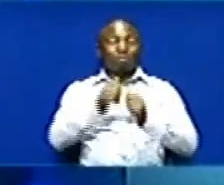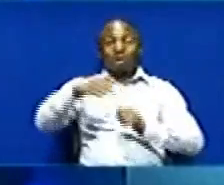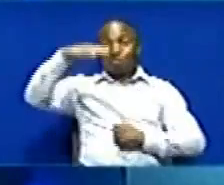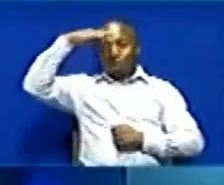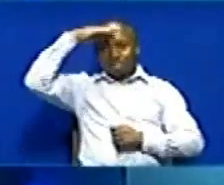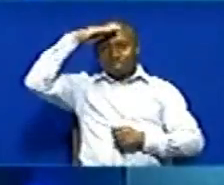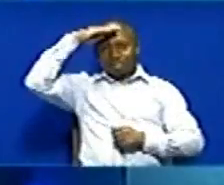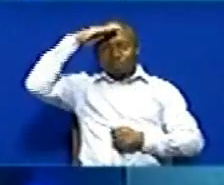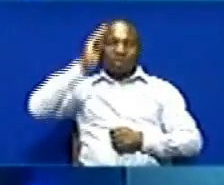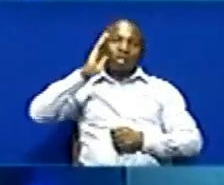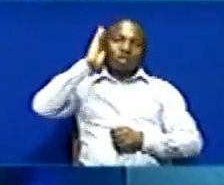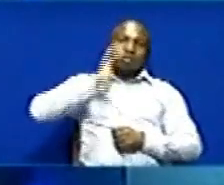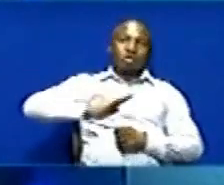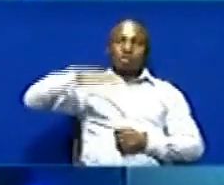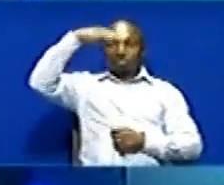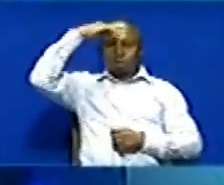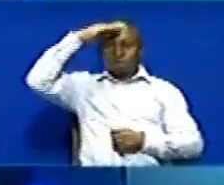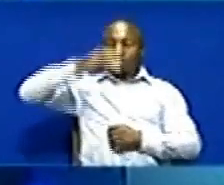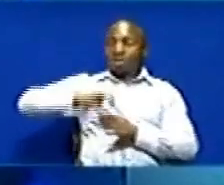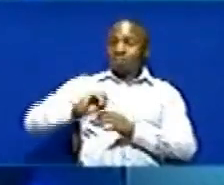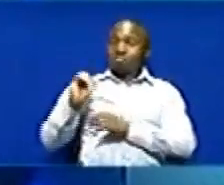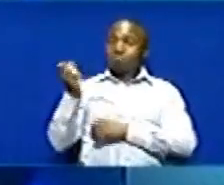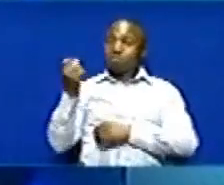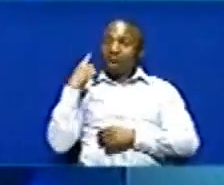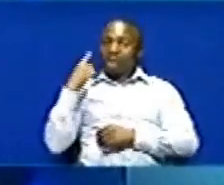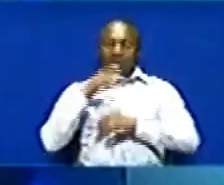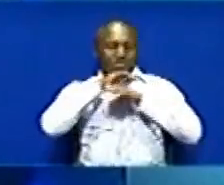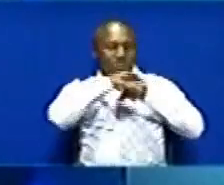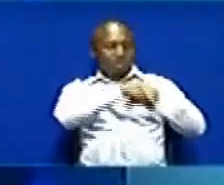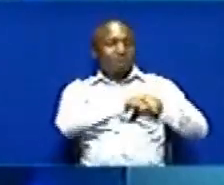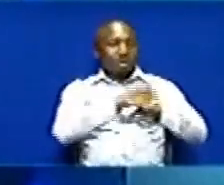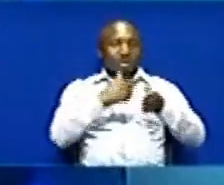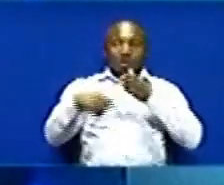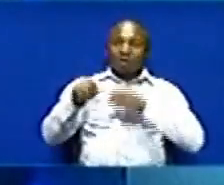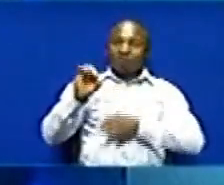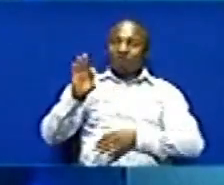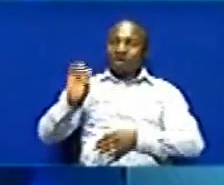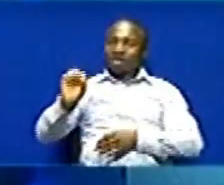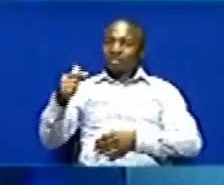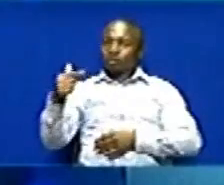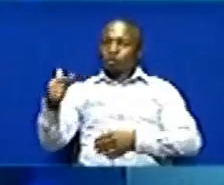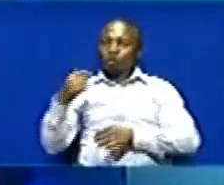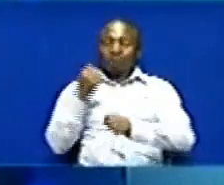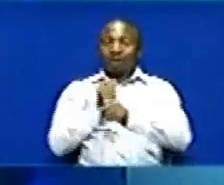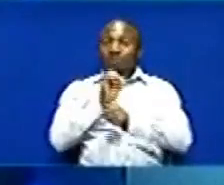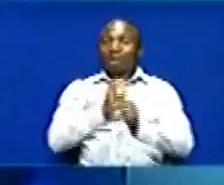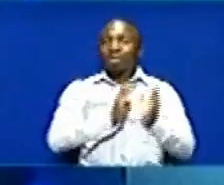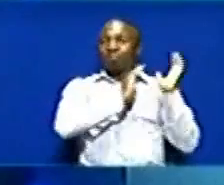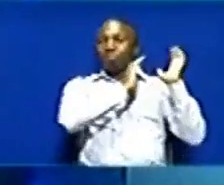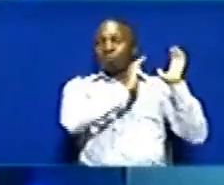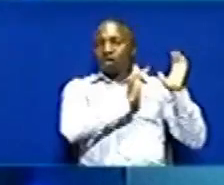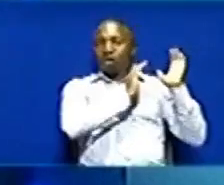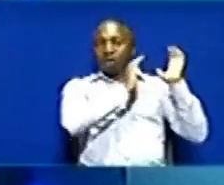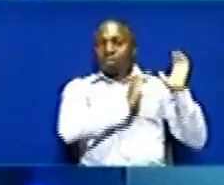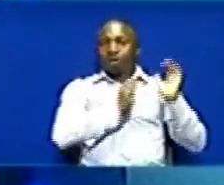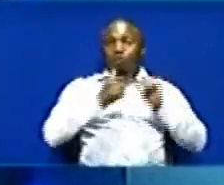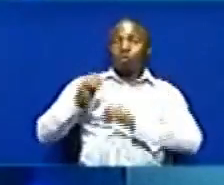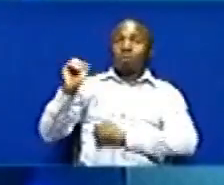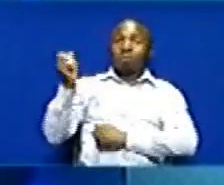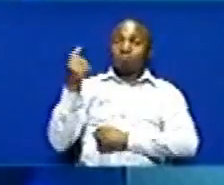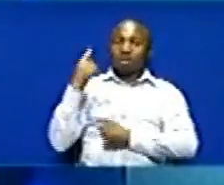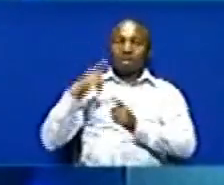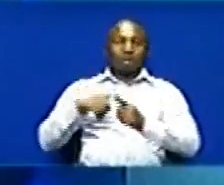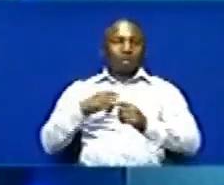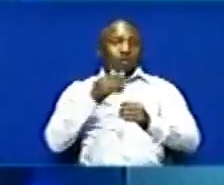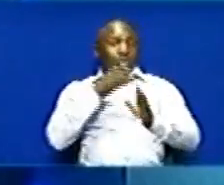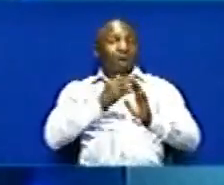ambapo Jishila polisi mkua ni bea Le na mshikilia festo maduhu mbeba mzigo mkazi wa mtawa banki kabwe jijini bea Kwa tukuma